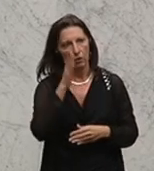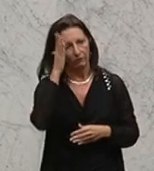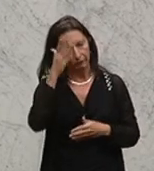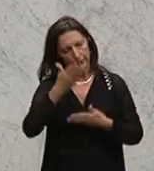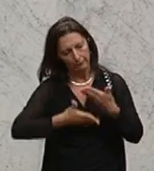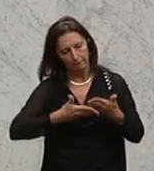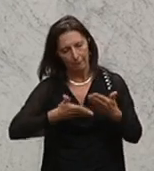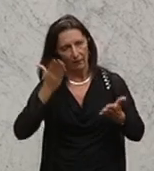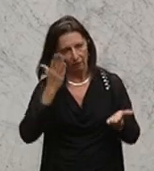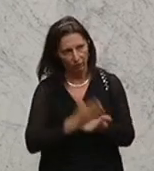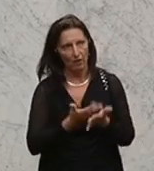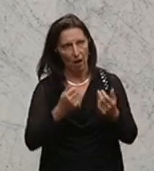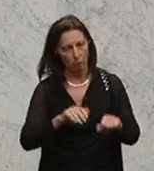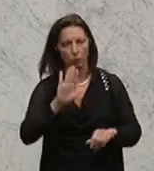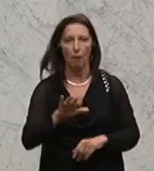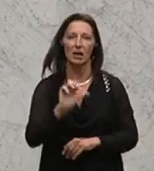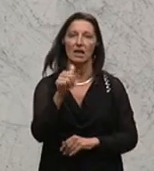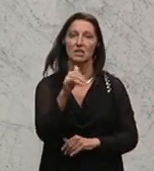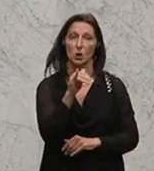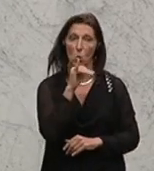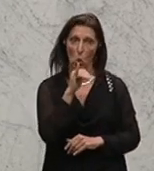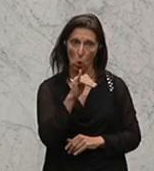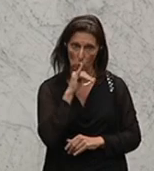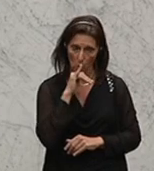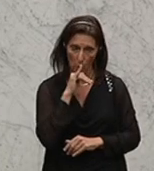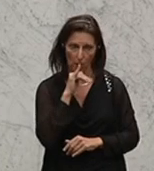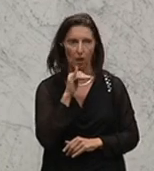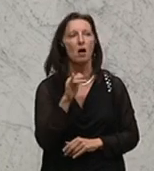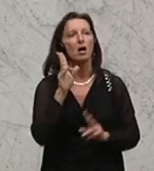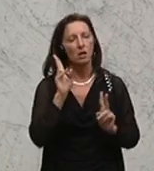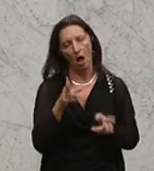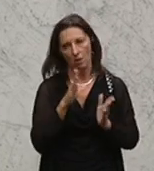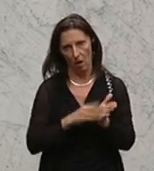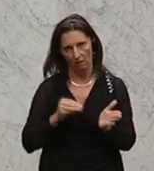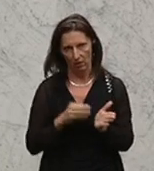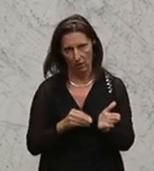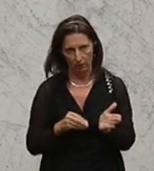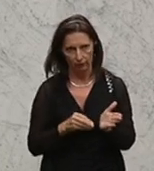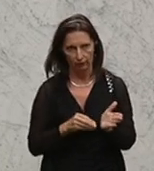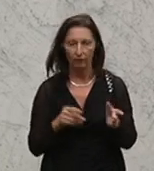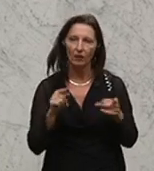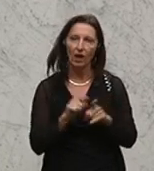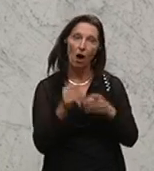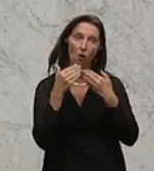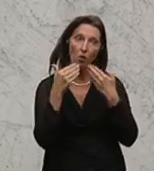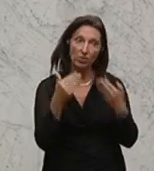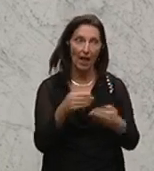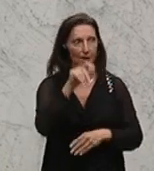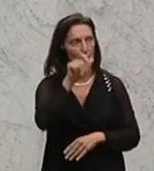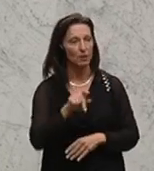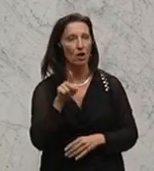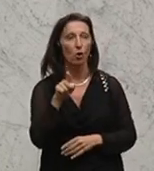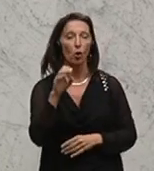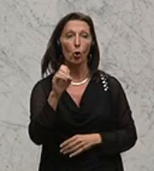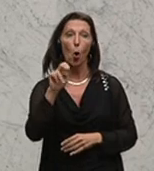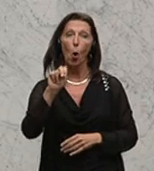wird und mit 1. Oktober in Anwendung kommen kann. Ich darf auch Danke sagen, Christian Konrad, dass er es